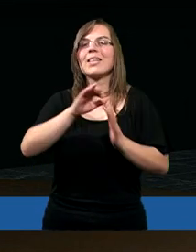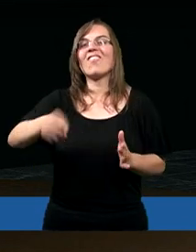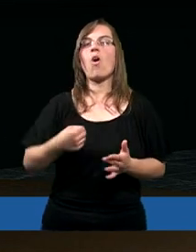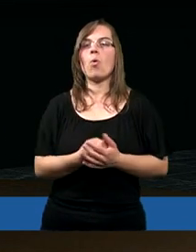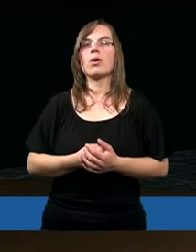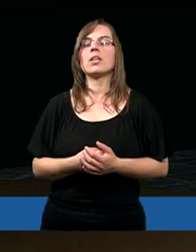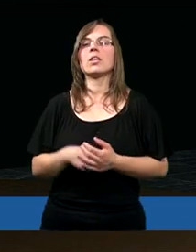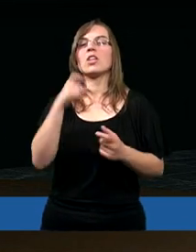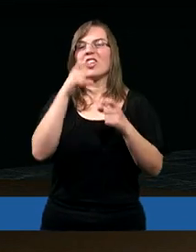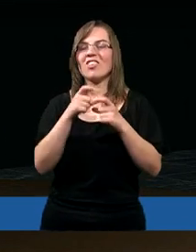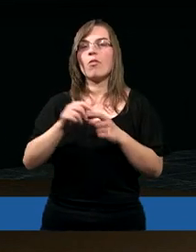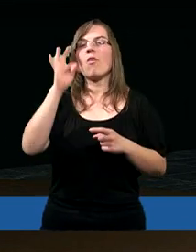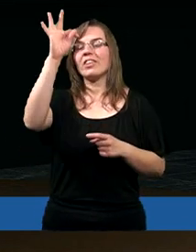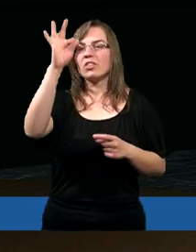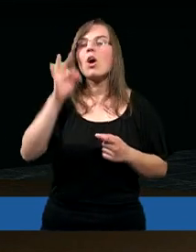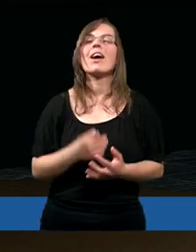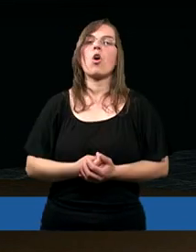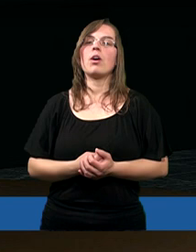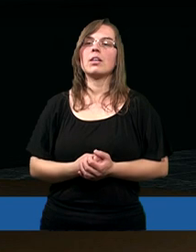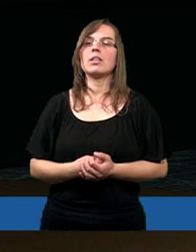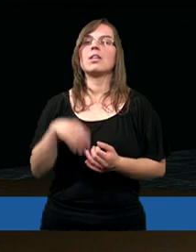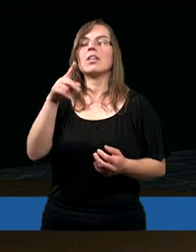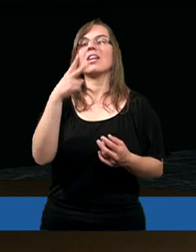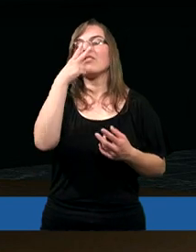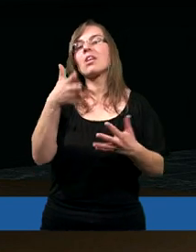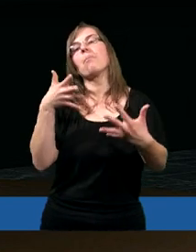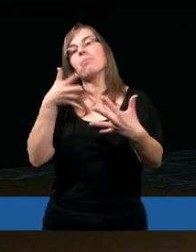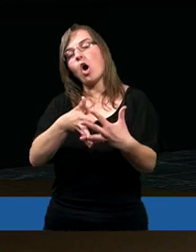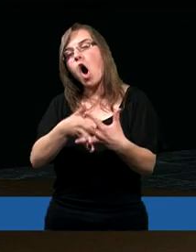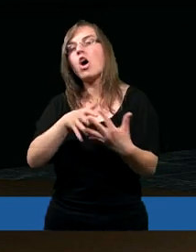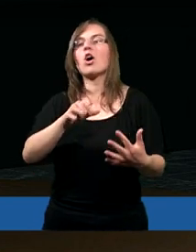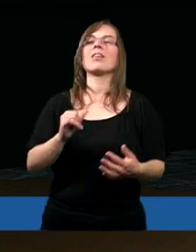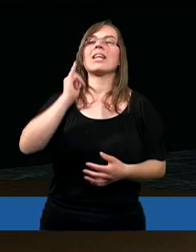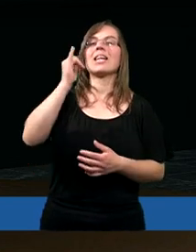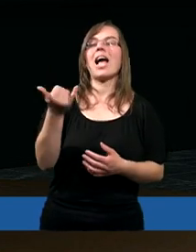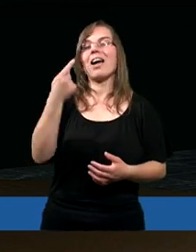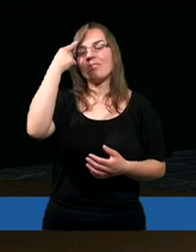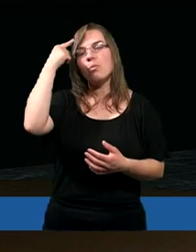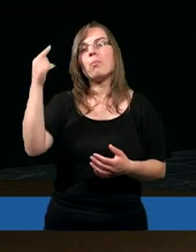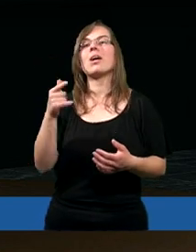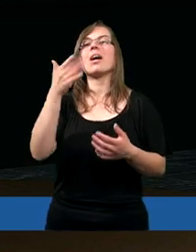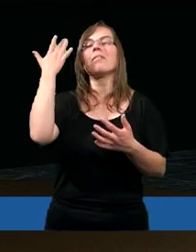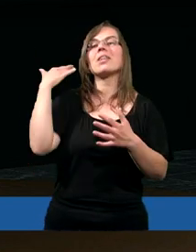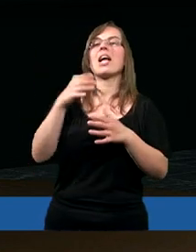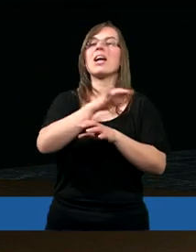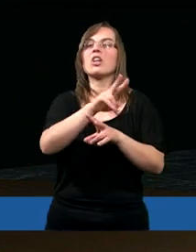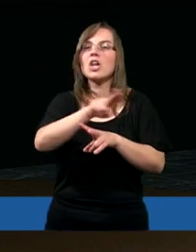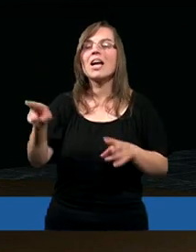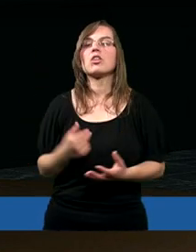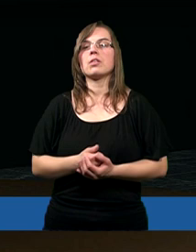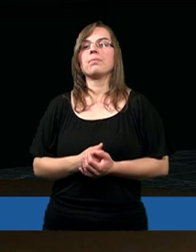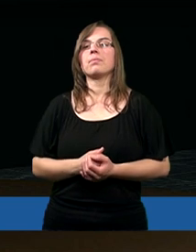słów, słowa Twojego, w obliczu prorostw, jak spełniały się one